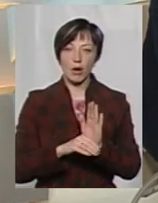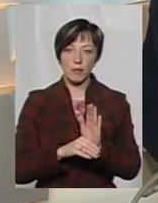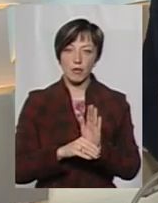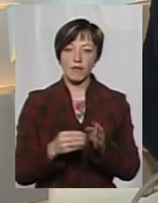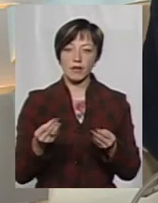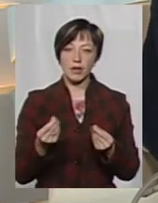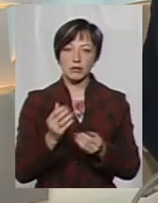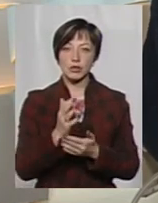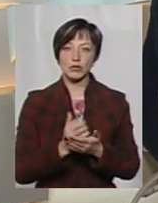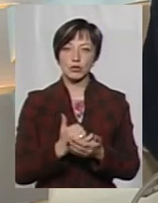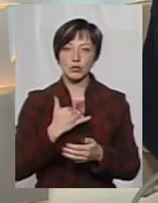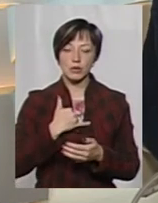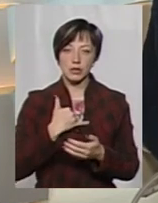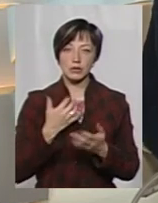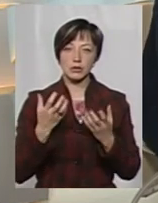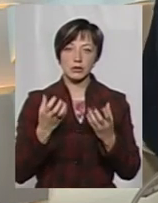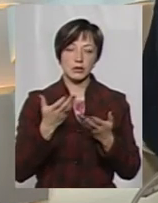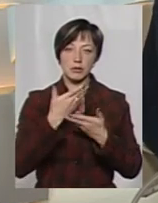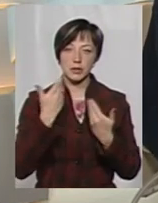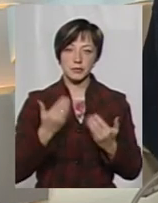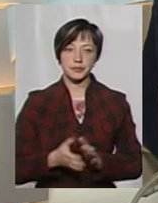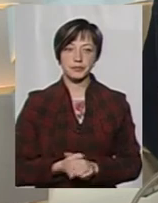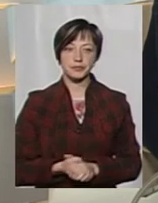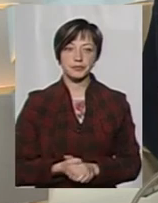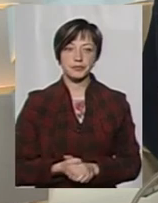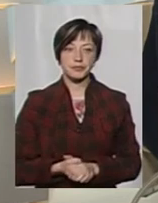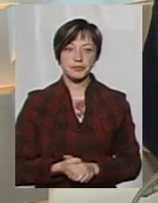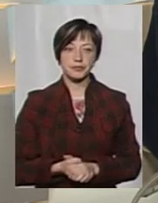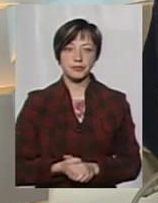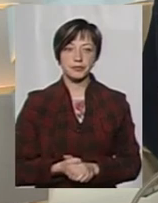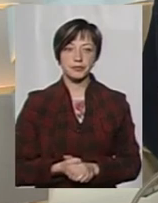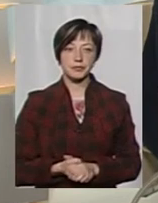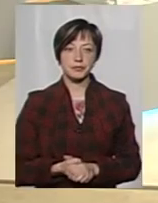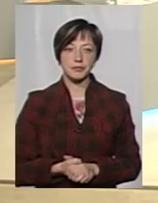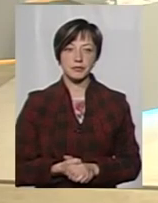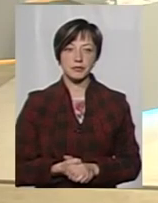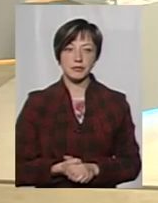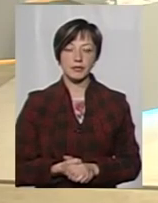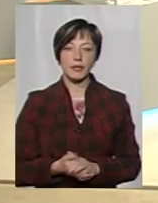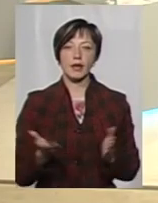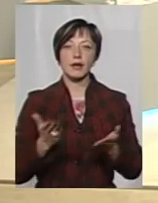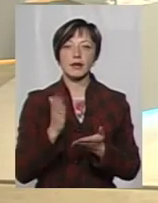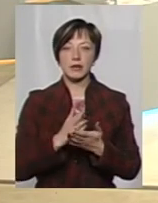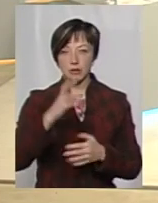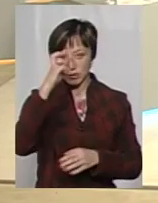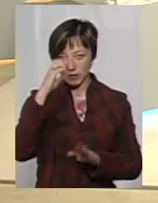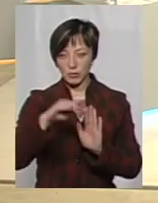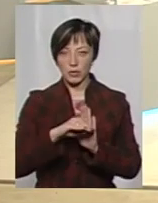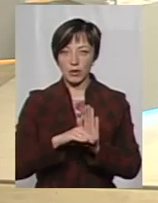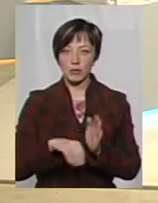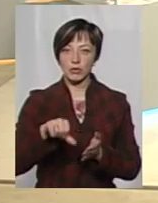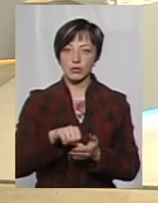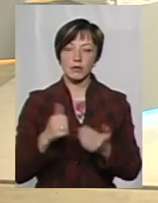тому що фінансового ресурсу в нас немає. Так, зрозуміло. Але які є державні програми, участь в яких?